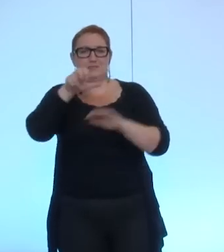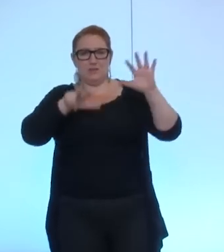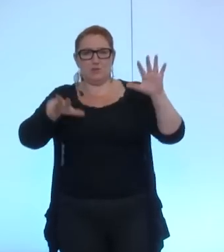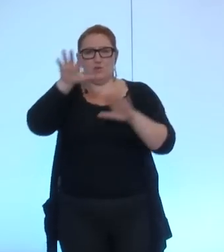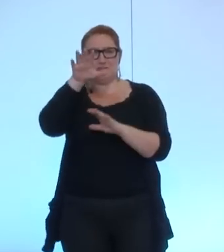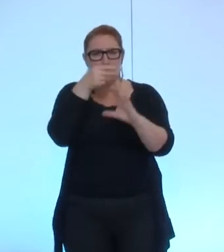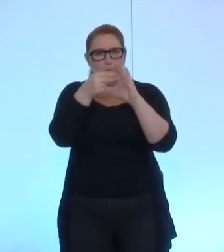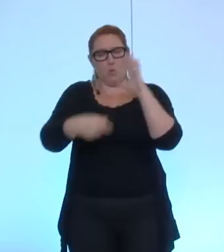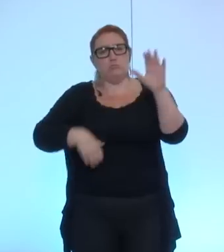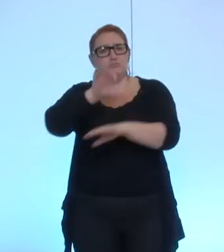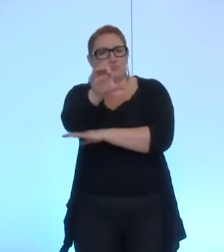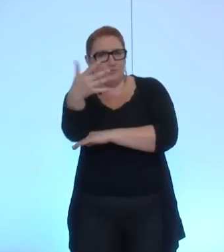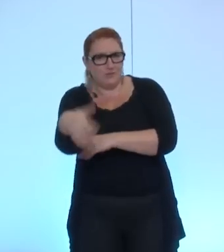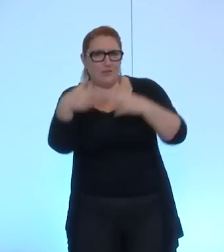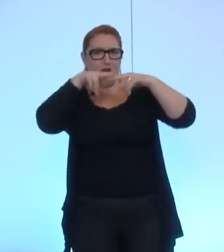il nous reste à payer